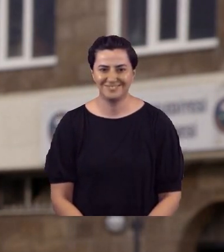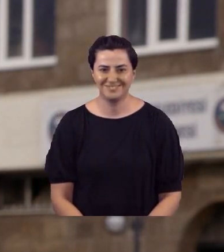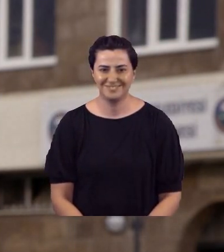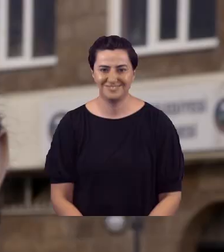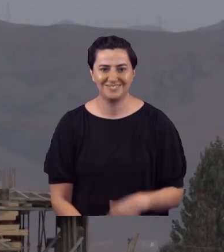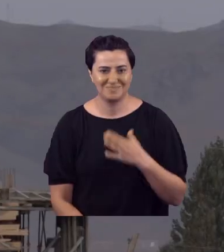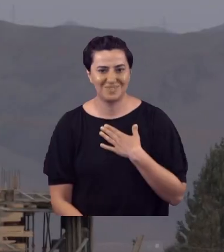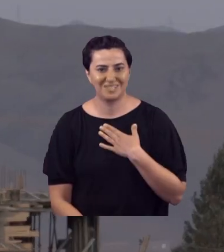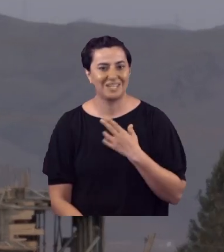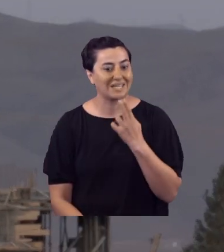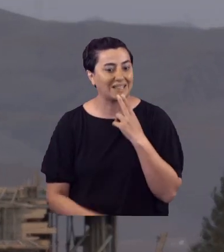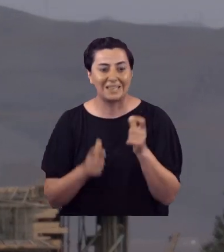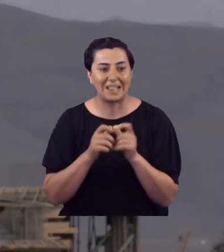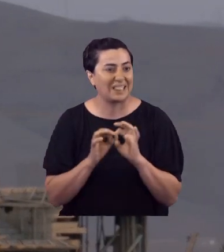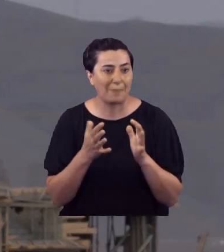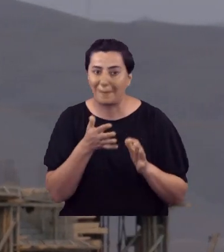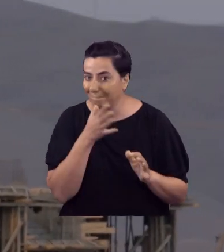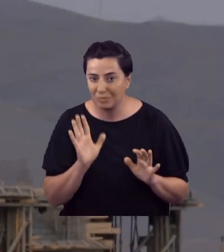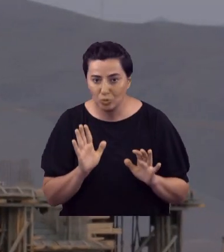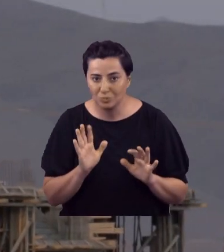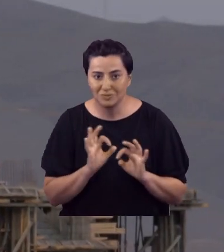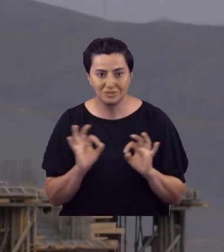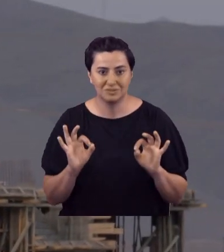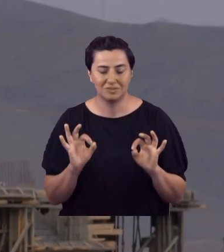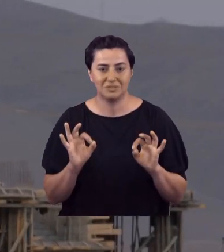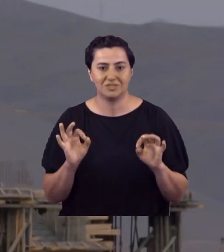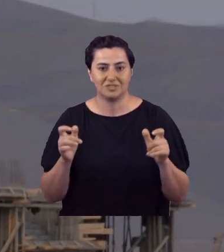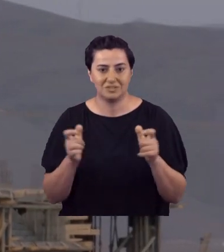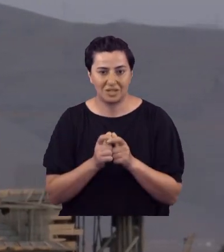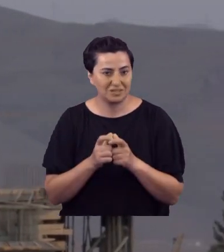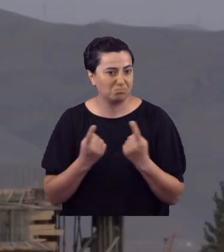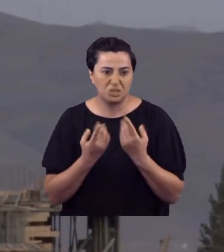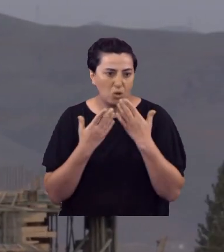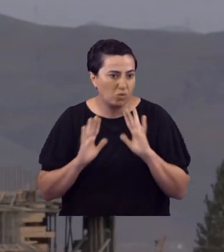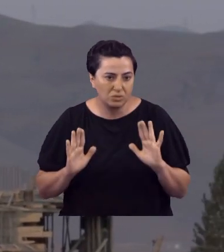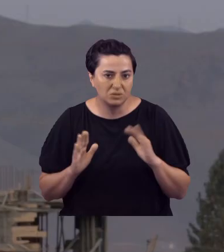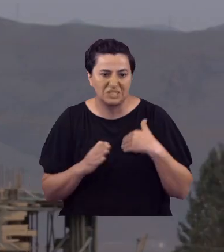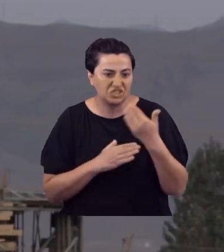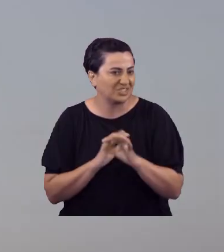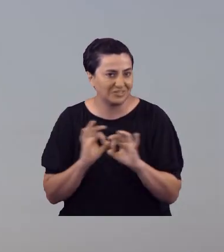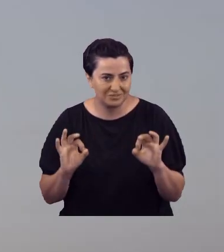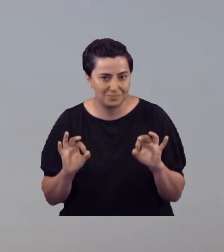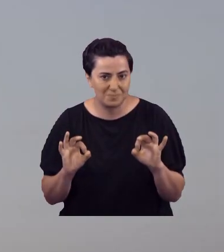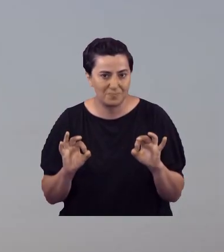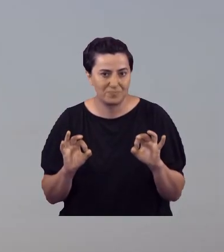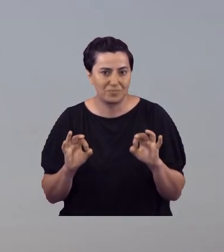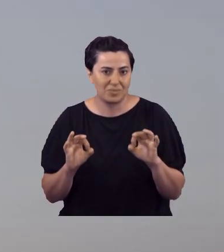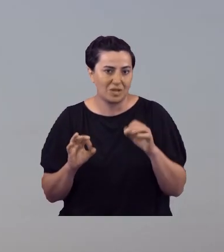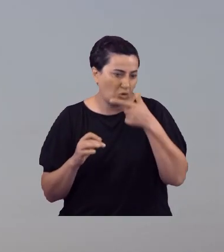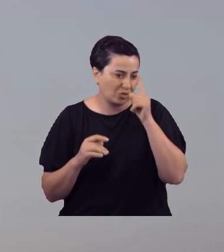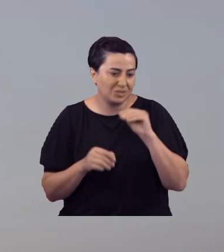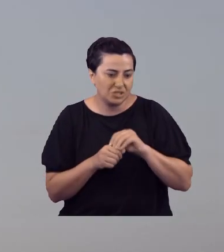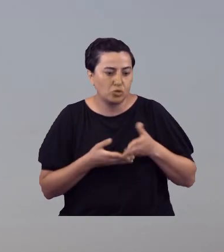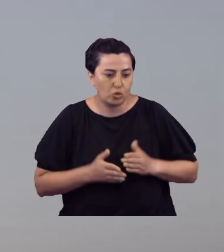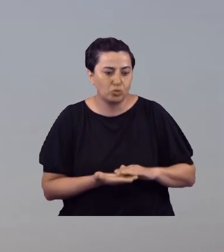Ben kadın derneğin ne demek olduğunu bilmiyordum. Hiçbir şekilde yani dernekle alakam yoktu. Çünkü dışarı çıkmamıştım. Şırdan bir köyünde